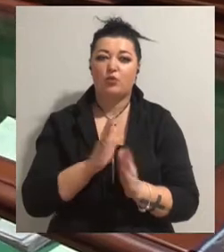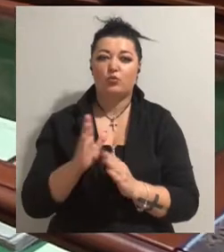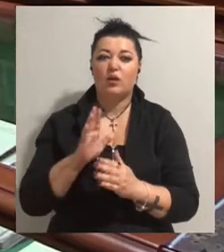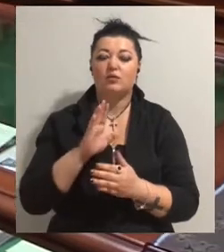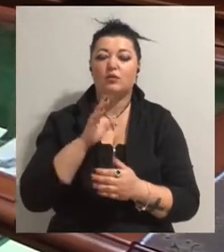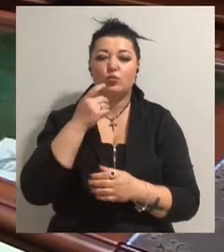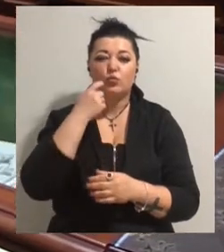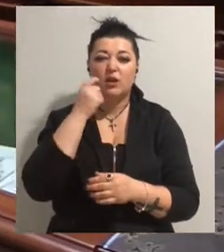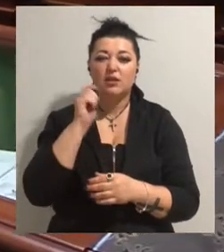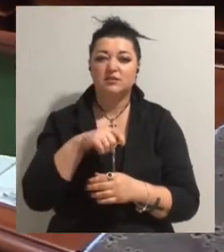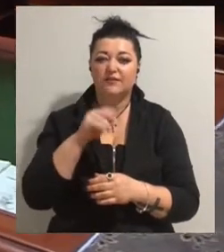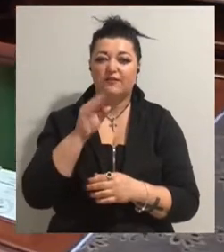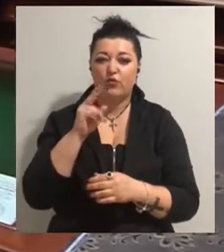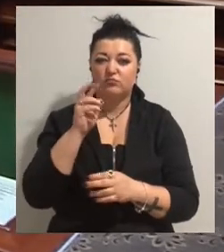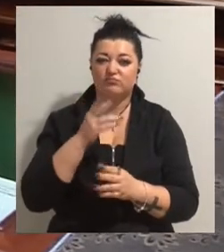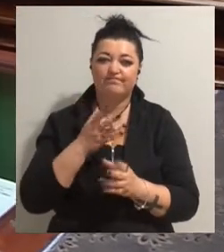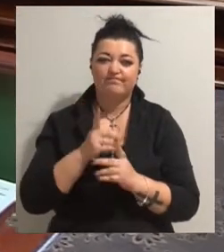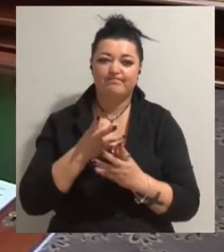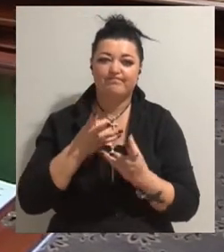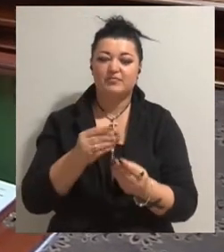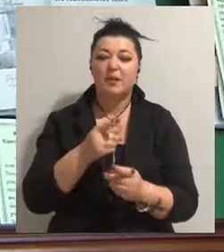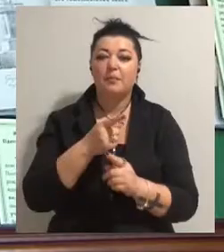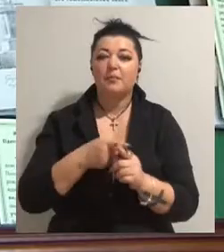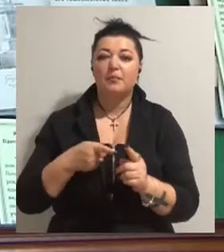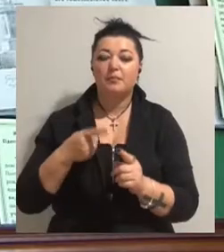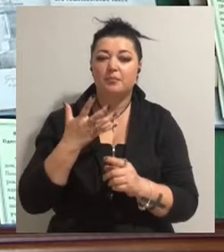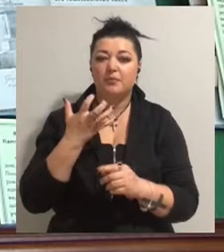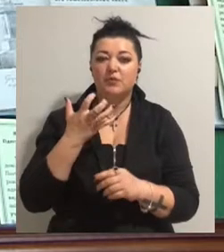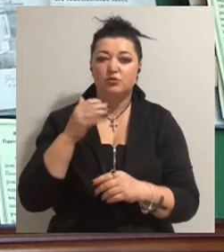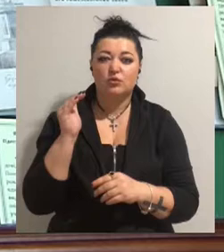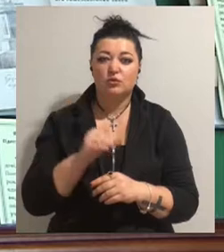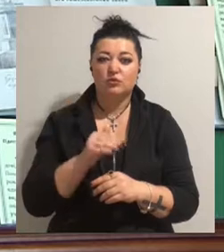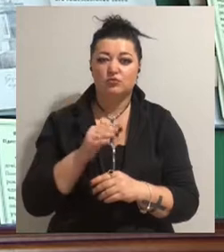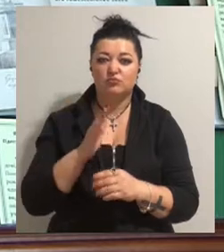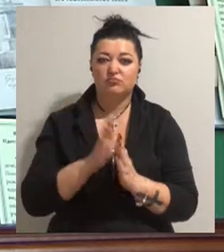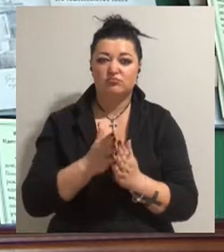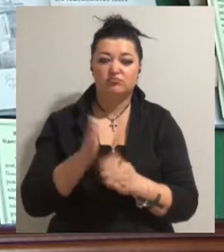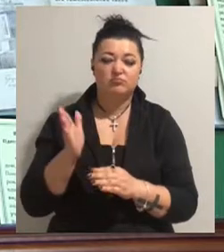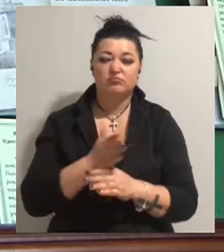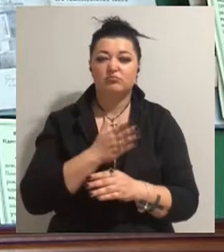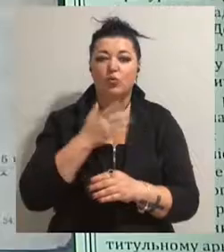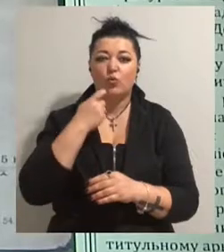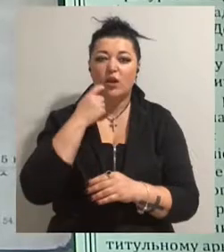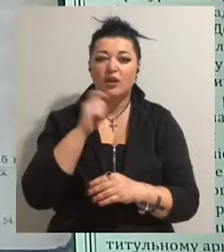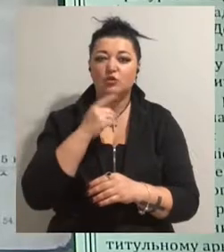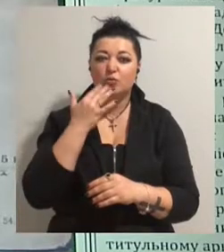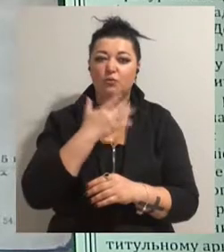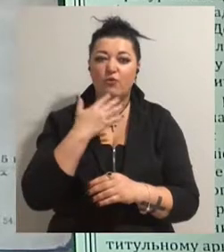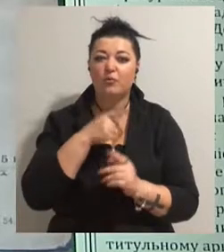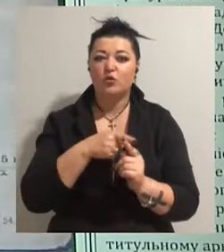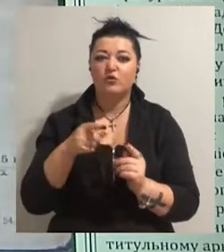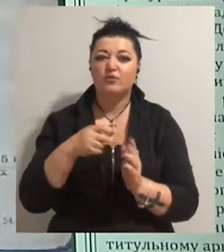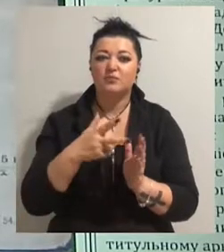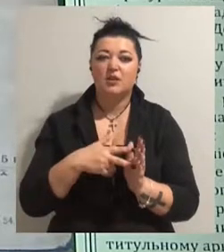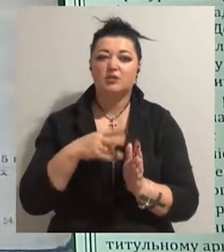За цей час бібліотекарі оцифрували близько півсотні екземплярів, випущених українською мовою впродовж 19-го століття, а також